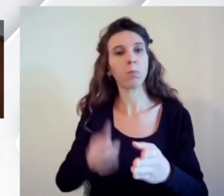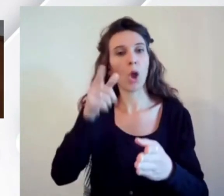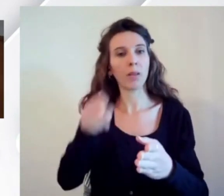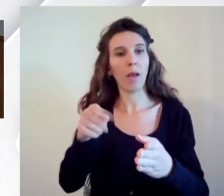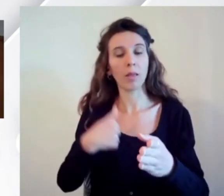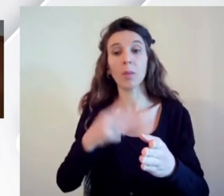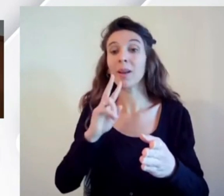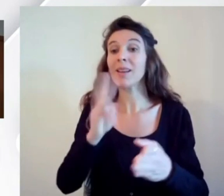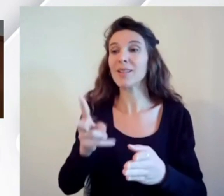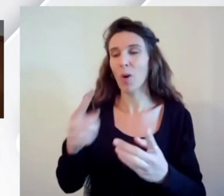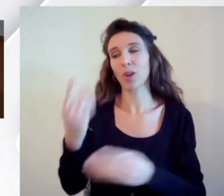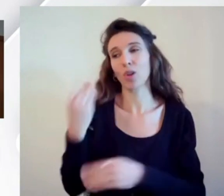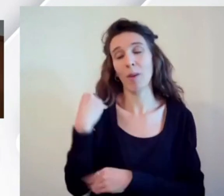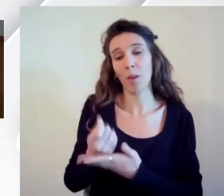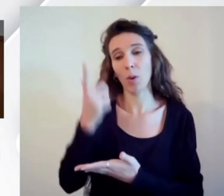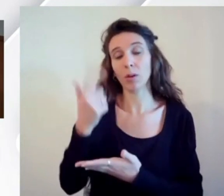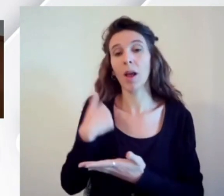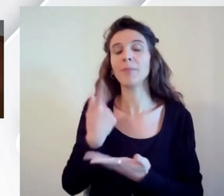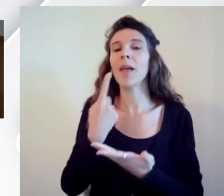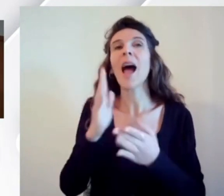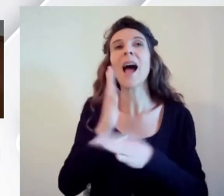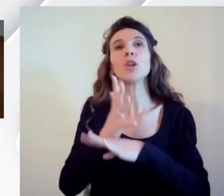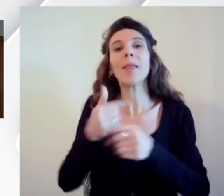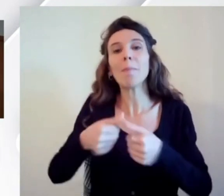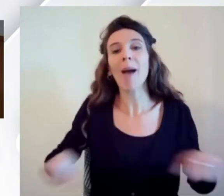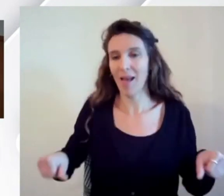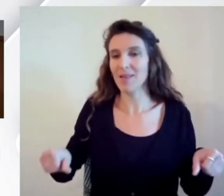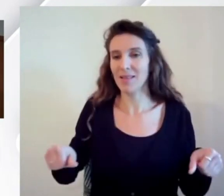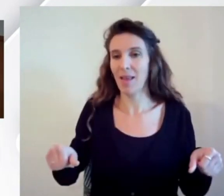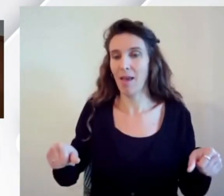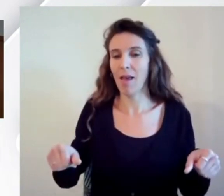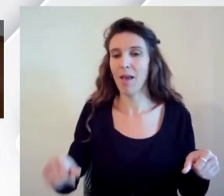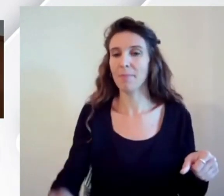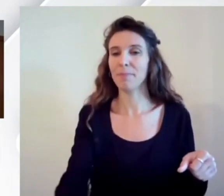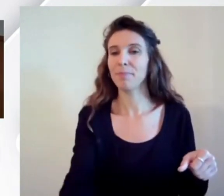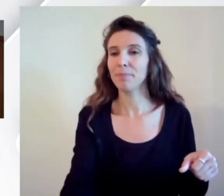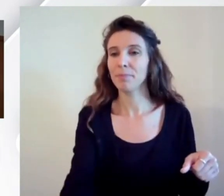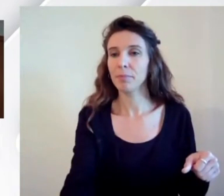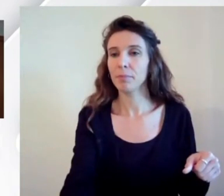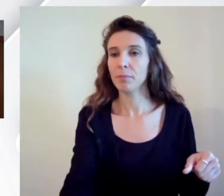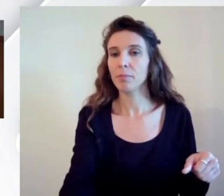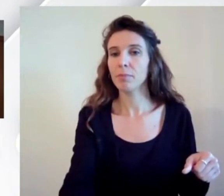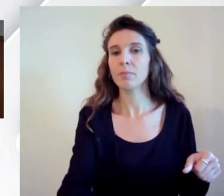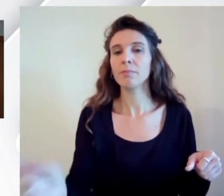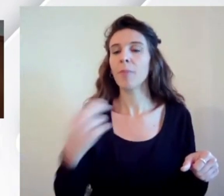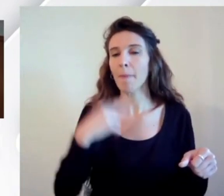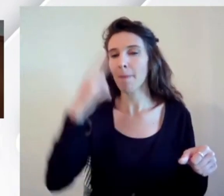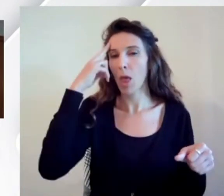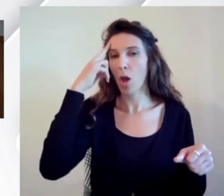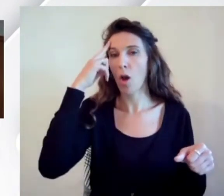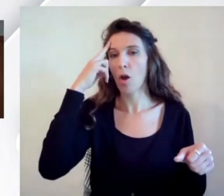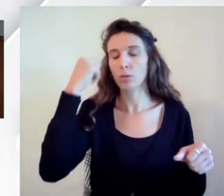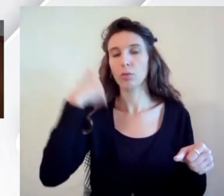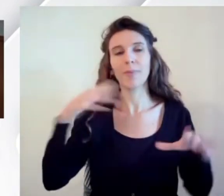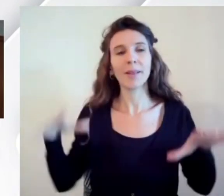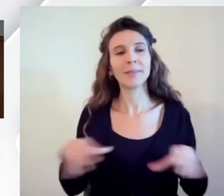Il by default cosa significa? Che non, come si dice da sempre, ossia io mi ricordo quando abbiamo